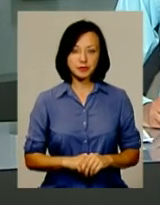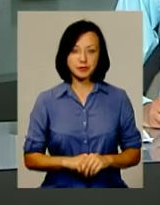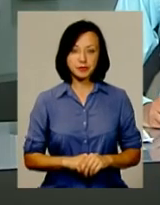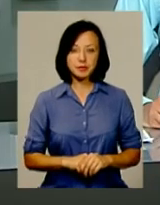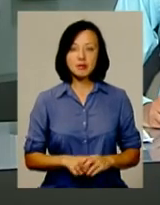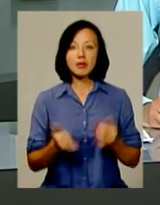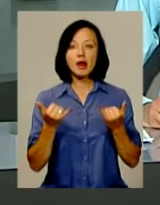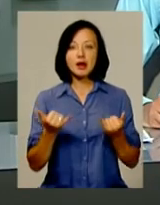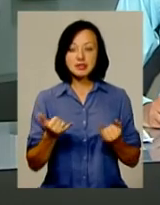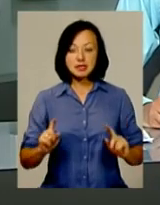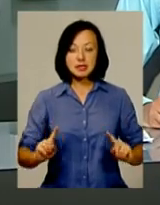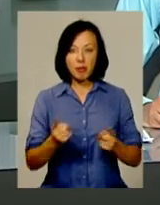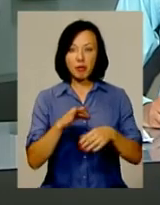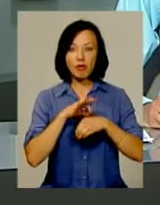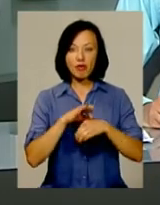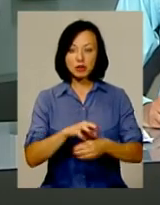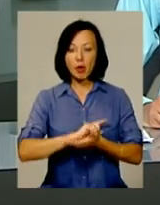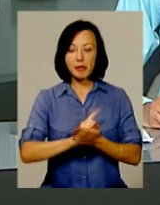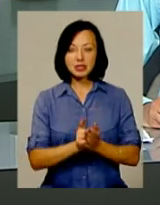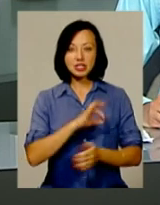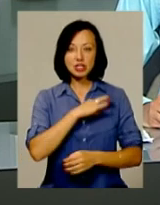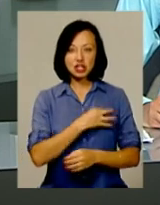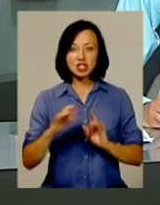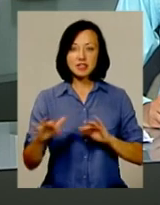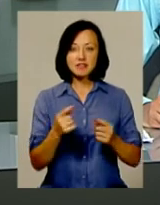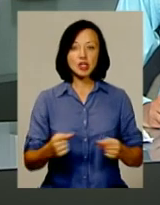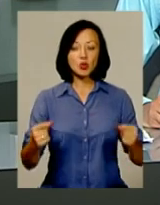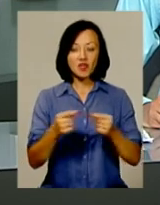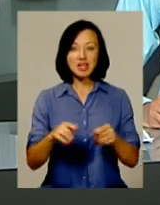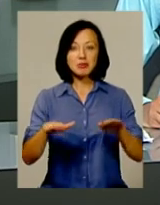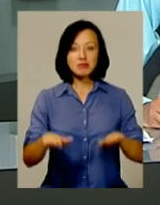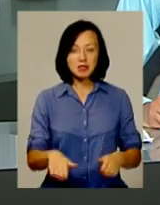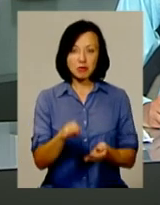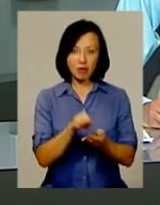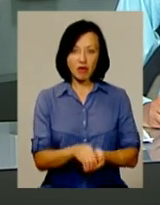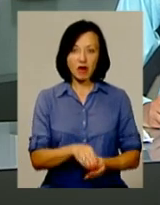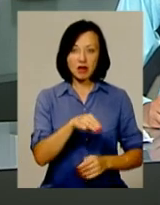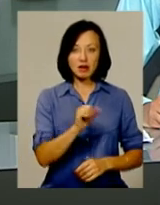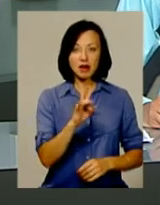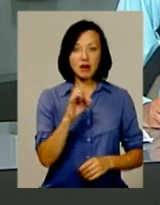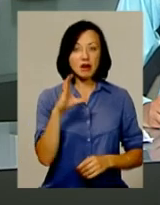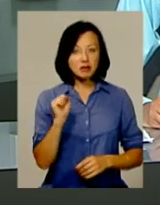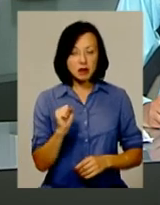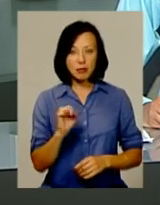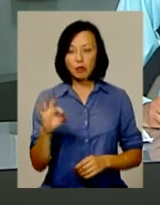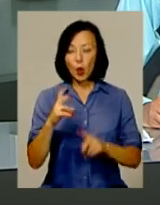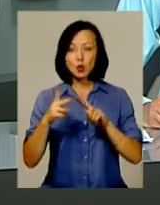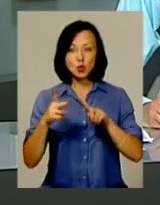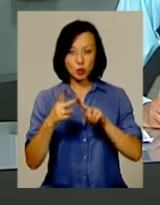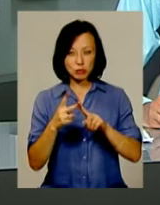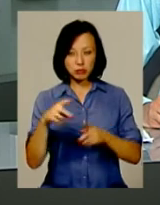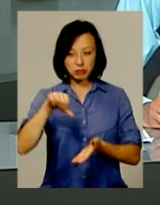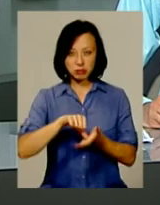Наразі із затриманим проводяться оперативно-слідчі дії, аби встановити місце поховання Тараса Познякова. Що стосується другого